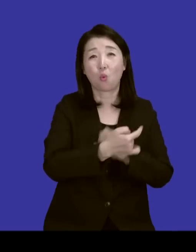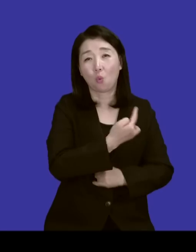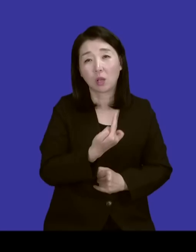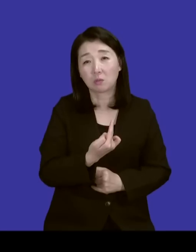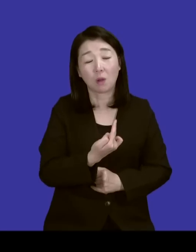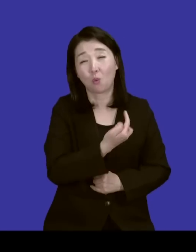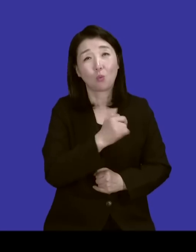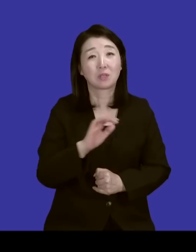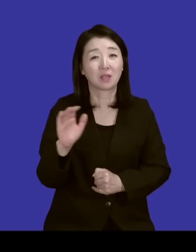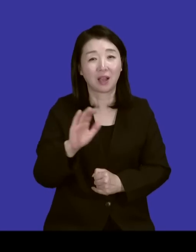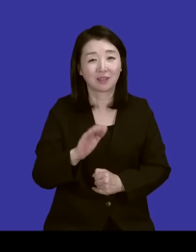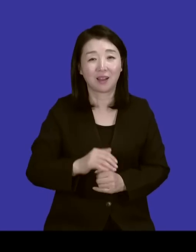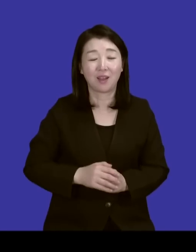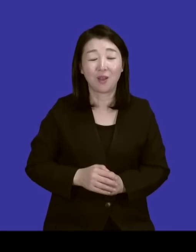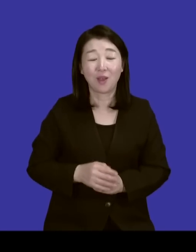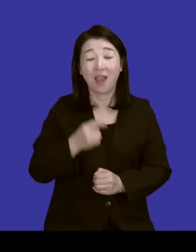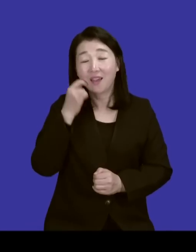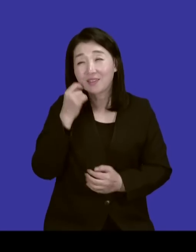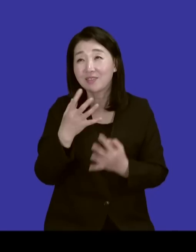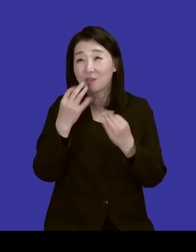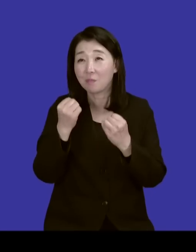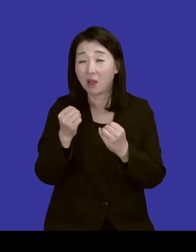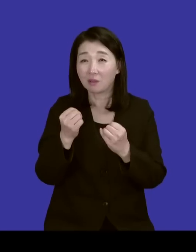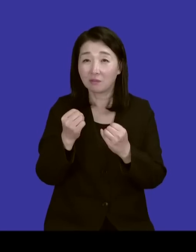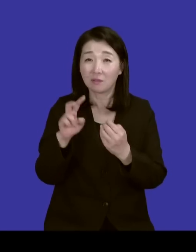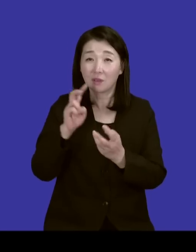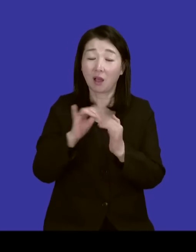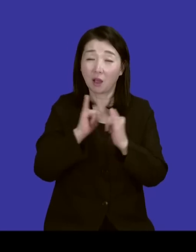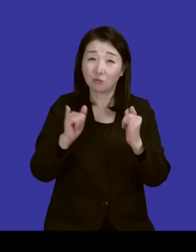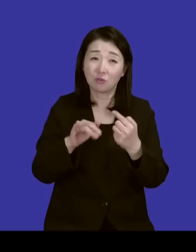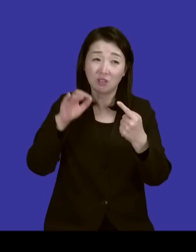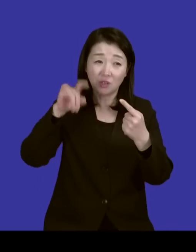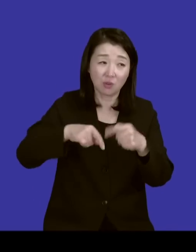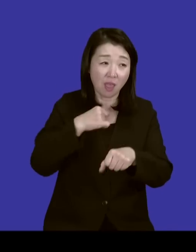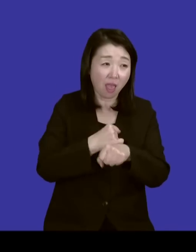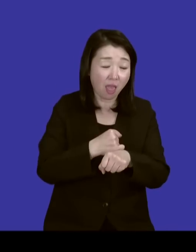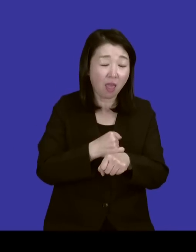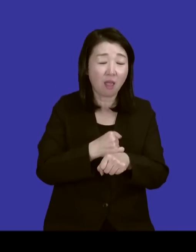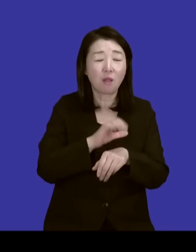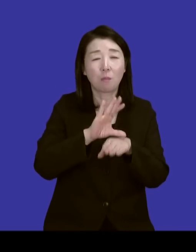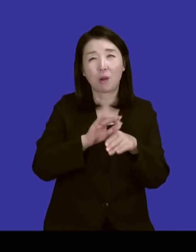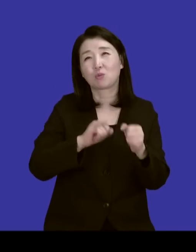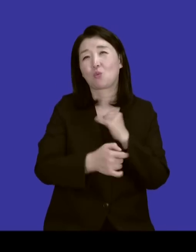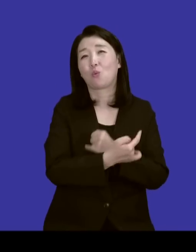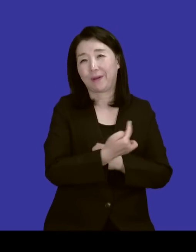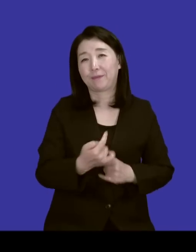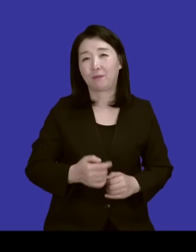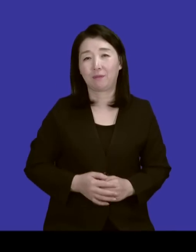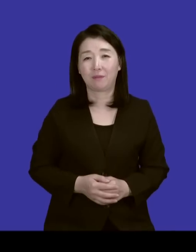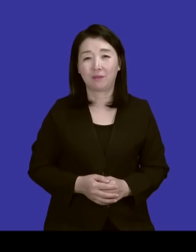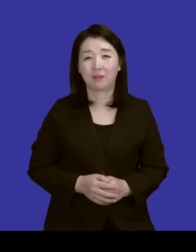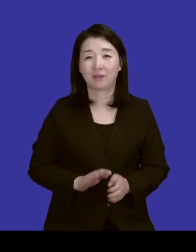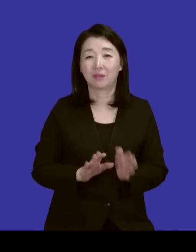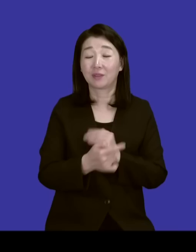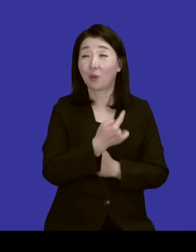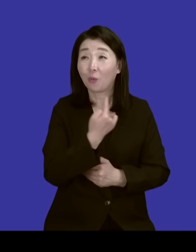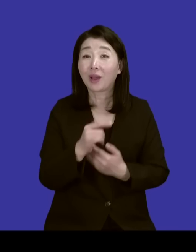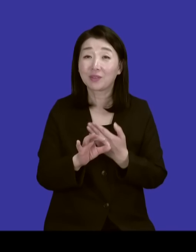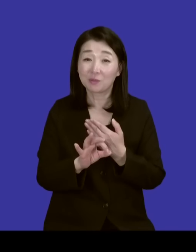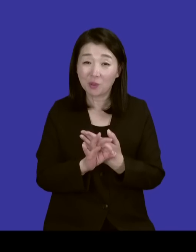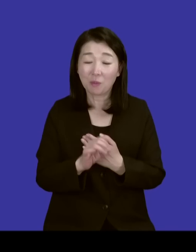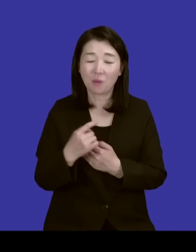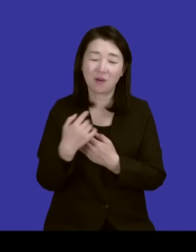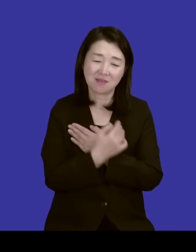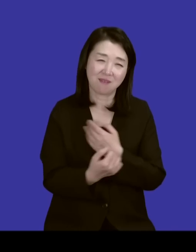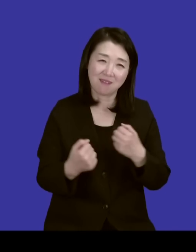조영필 씨 뭐 정영동 씨 다 누구나 다 1위를 한다는데 누가 안 나오고 계셨어요? 당시에. 당연히 나가야지. 근데 이제. 그때 나갔으면 뭐 그때